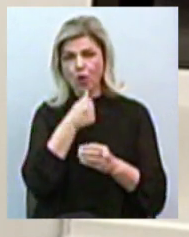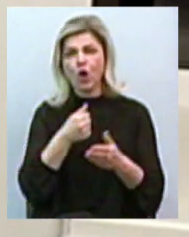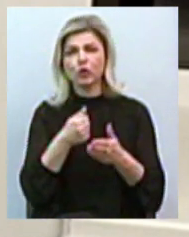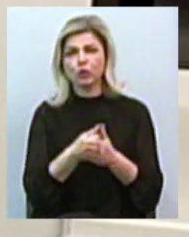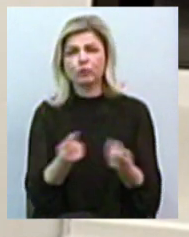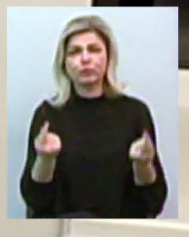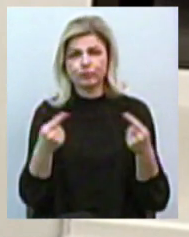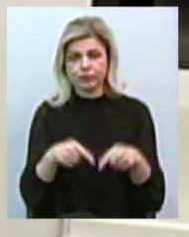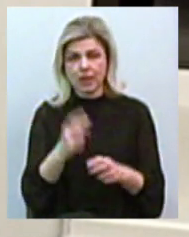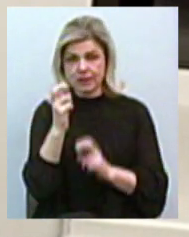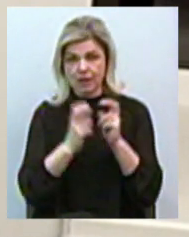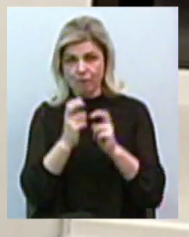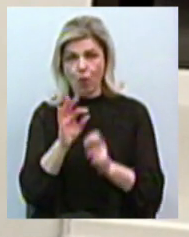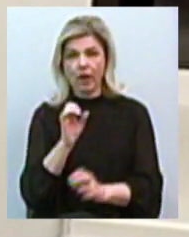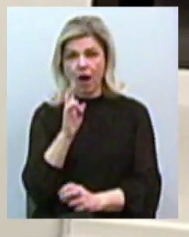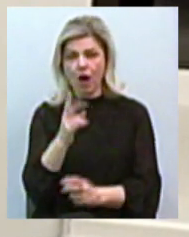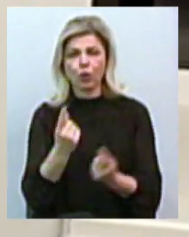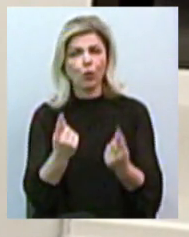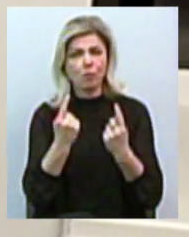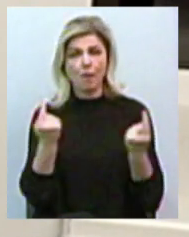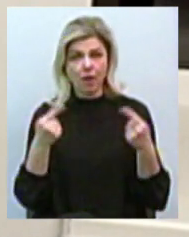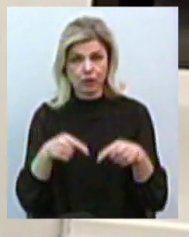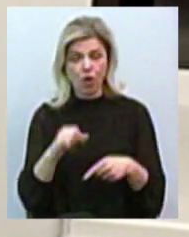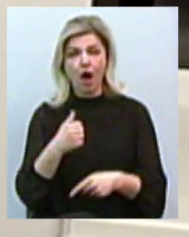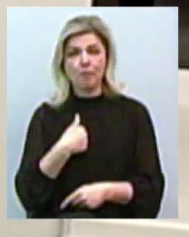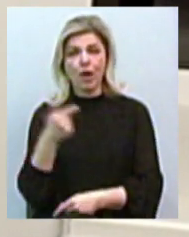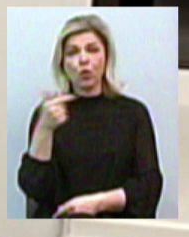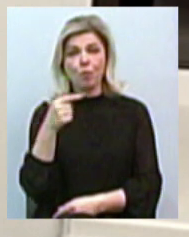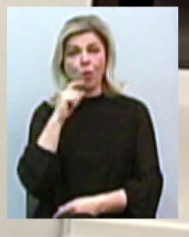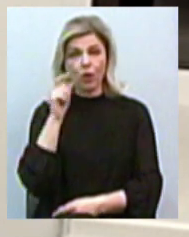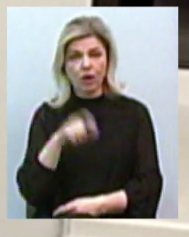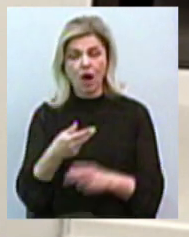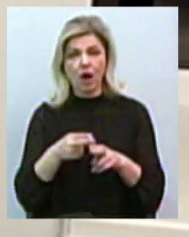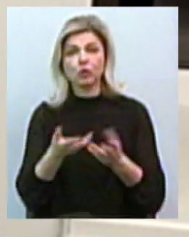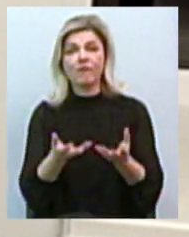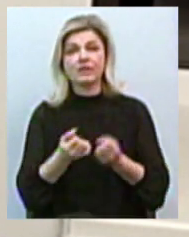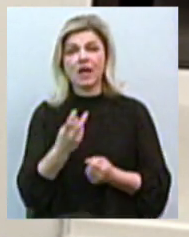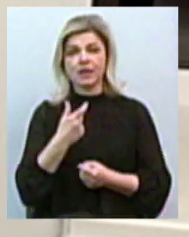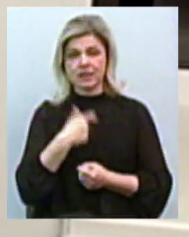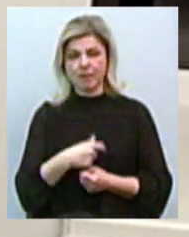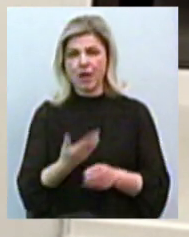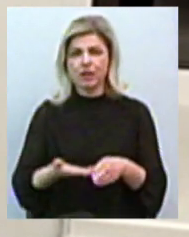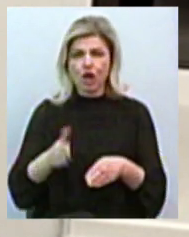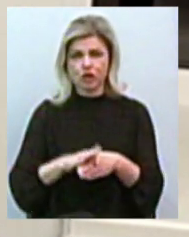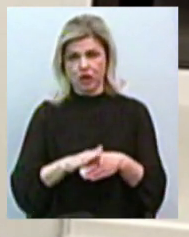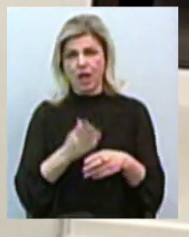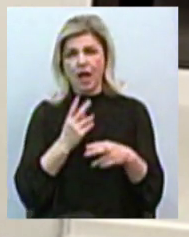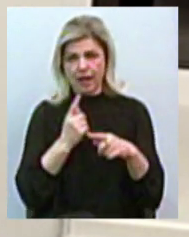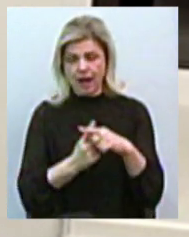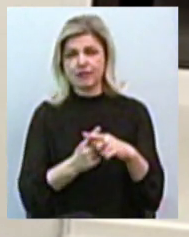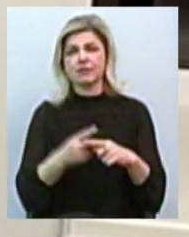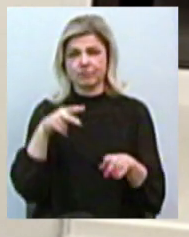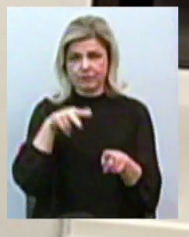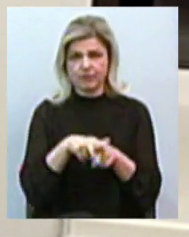завод до глибокого банкрутства, а мене, громадянина України, який взяв на себе тяжкий крест відновлення цього заводу,